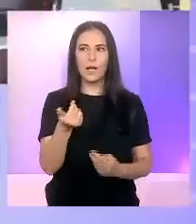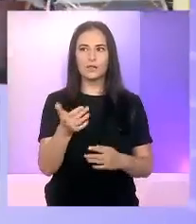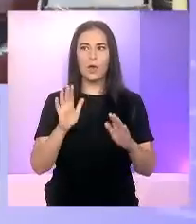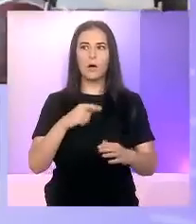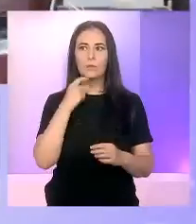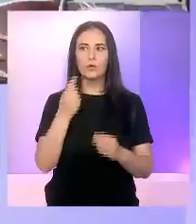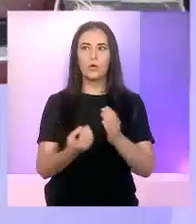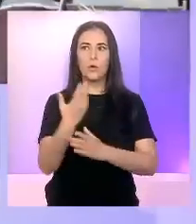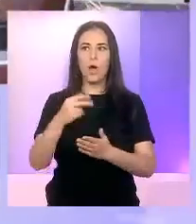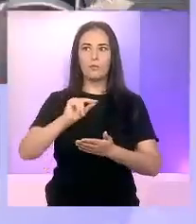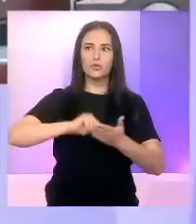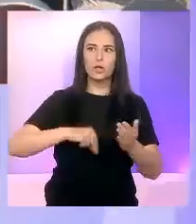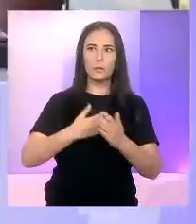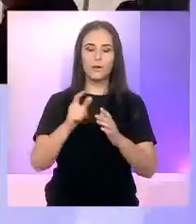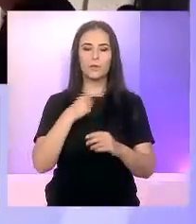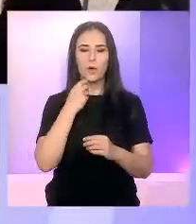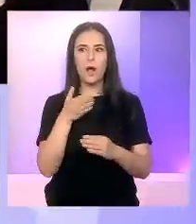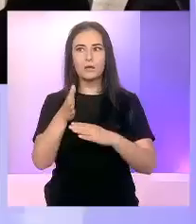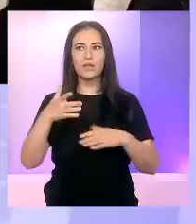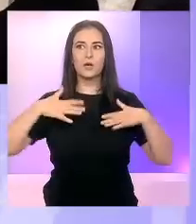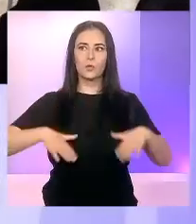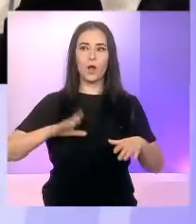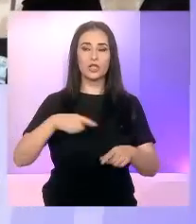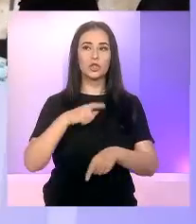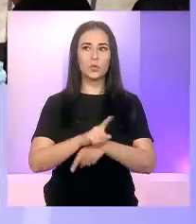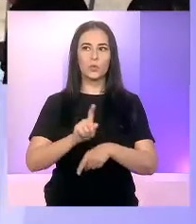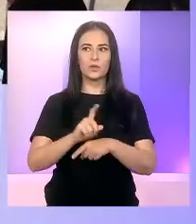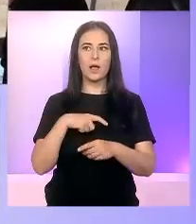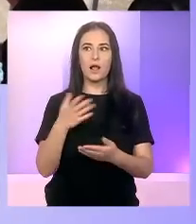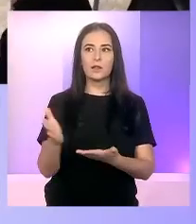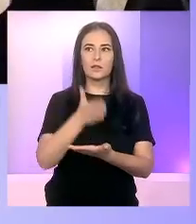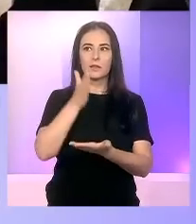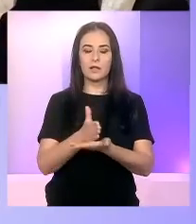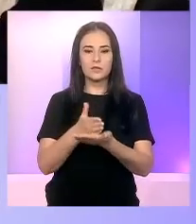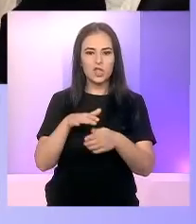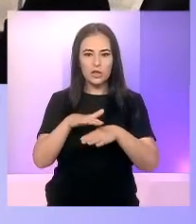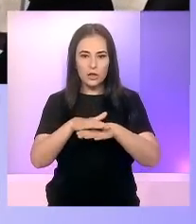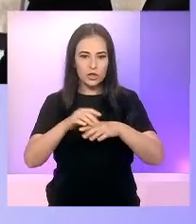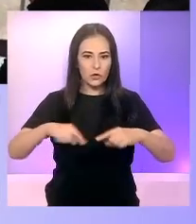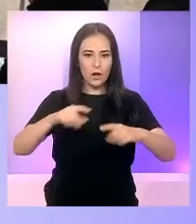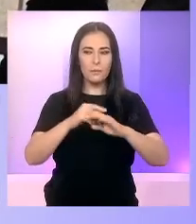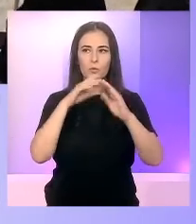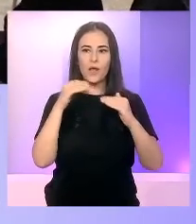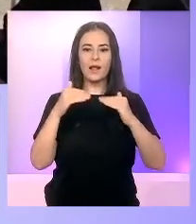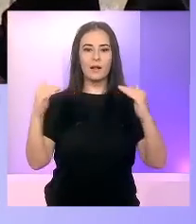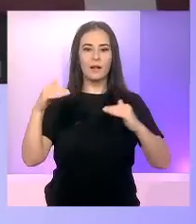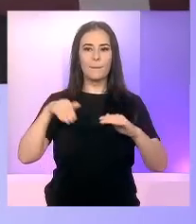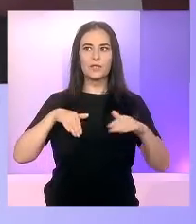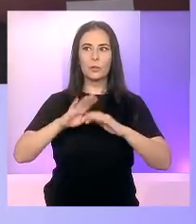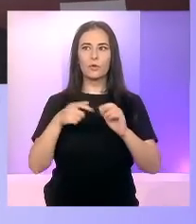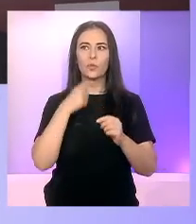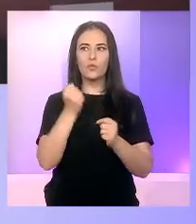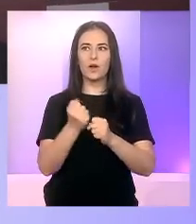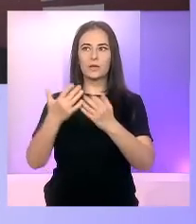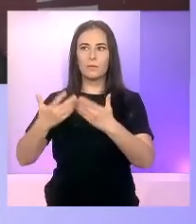fel ca în Polonia, Slobacia, Bulgaria și Ungaria. Iar acest lucru este gestionat doar de niște interese economice a